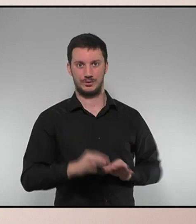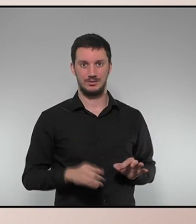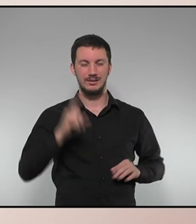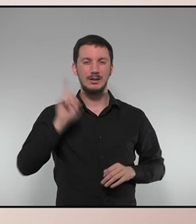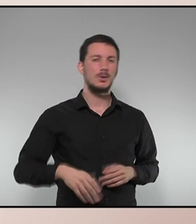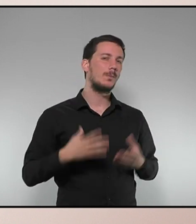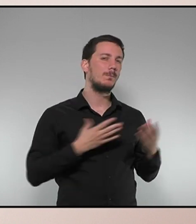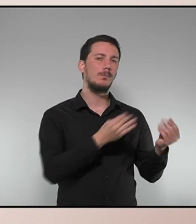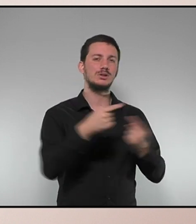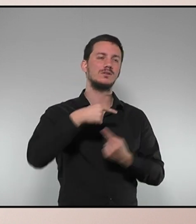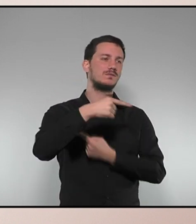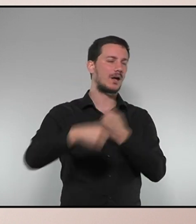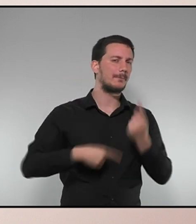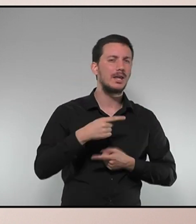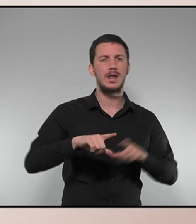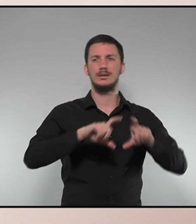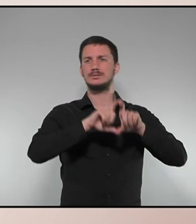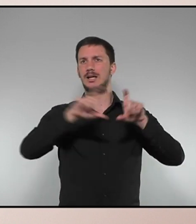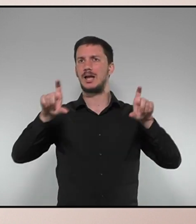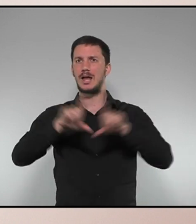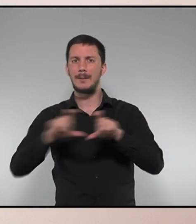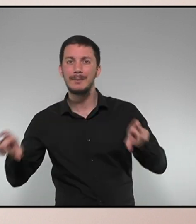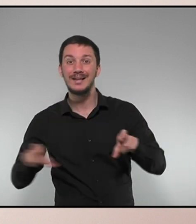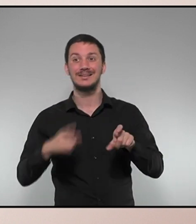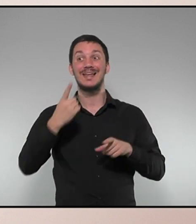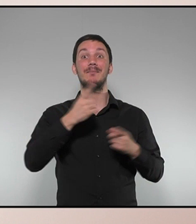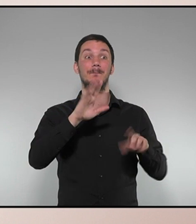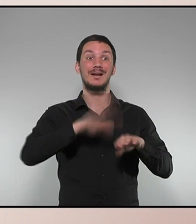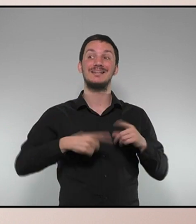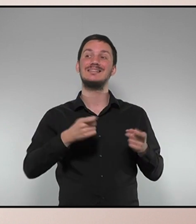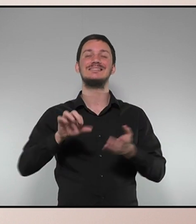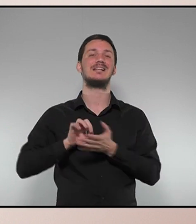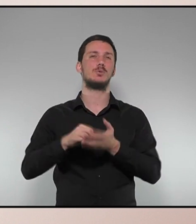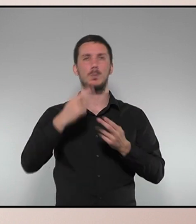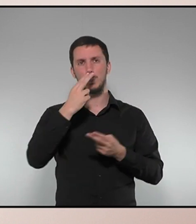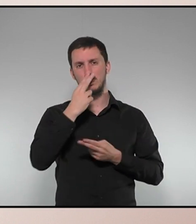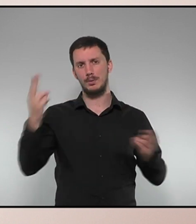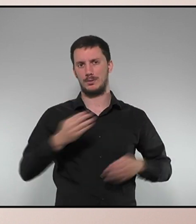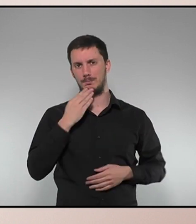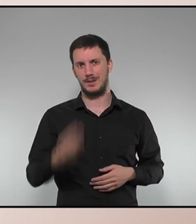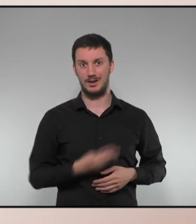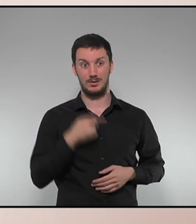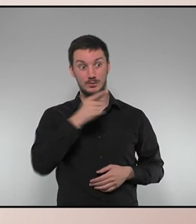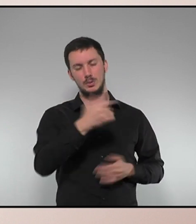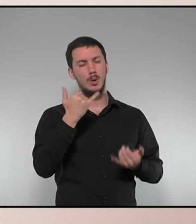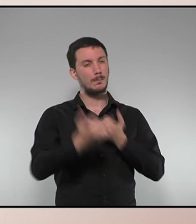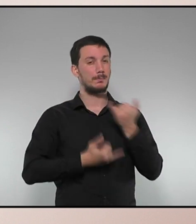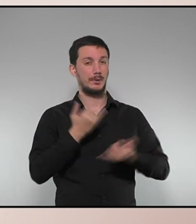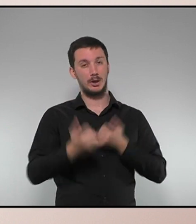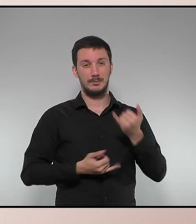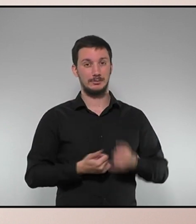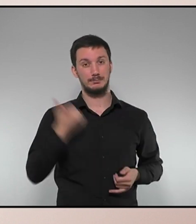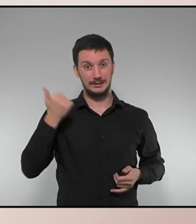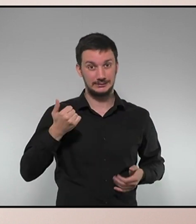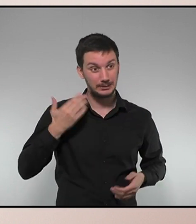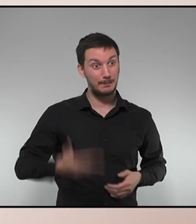moltes famílies, de moltes empreses, i la necessària millora dels serveis públics. Aquests són els problemes més perentoris, més immediats que cal